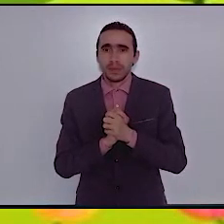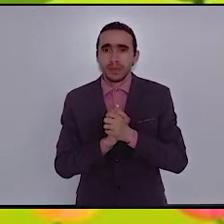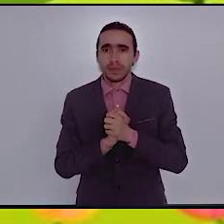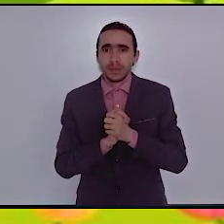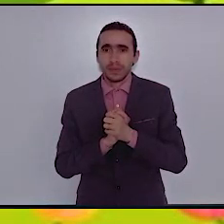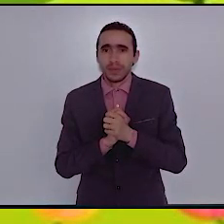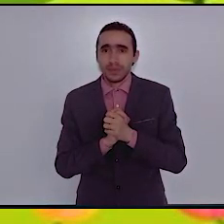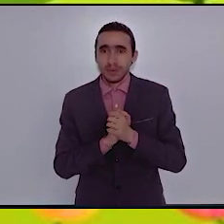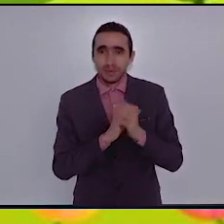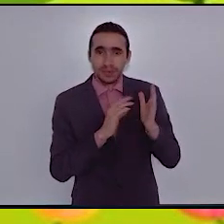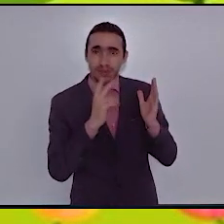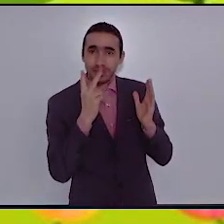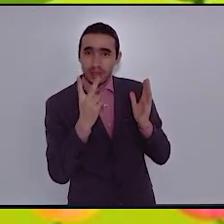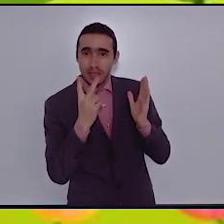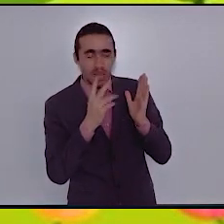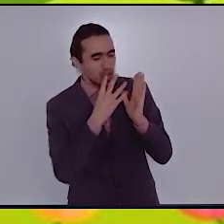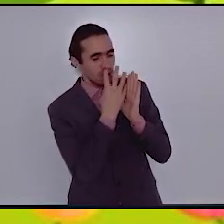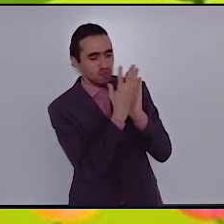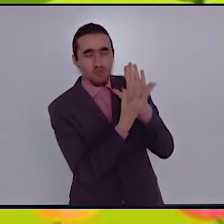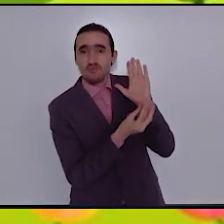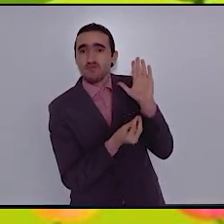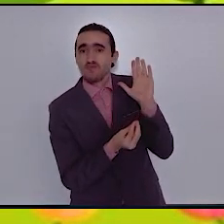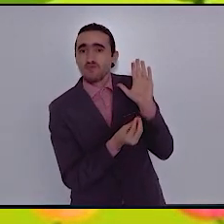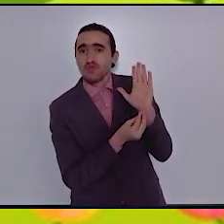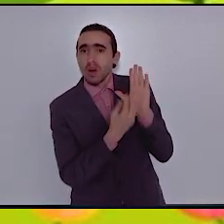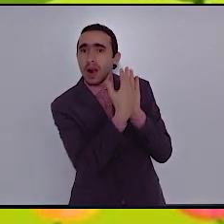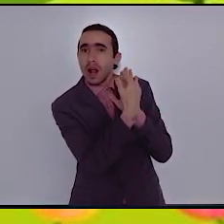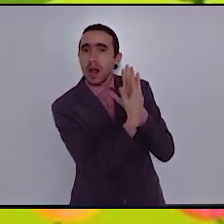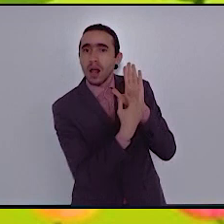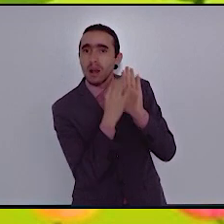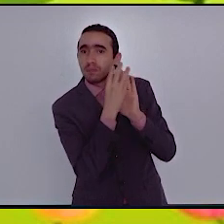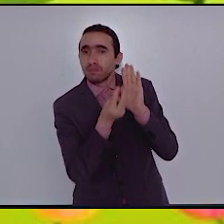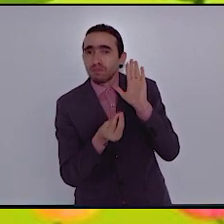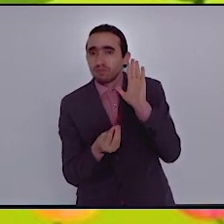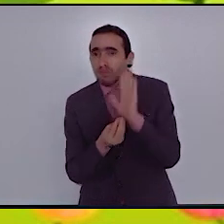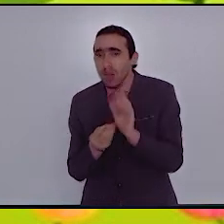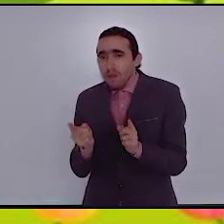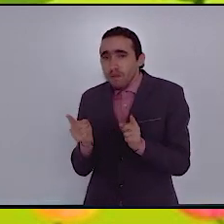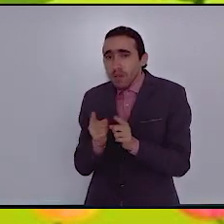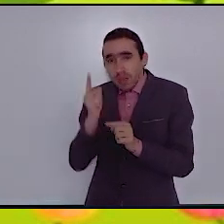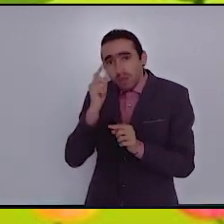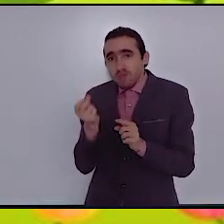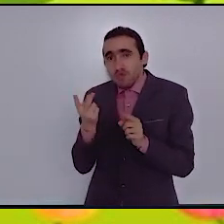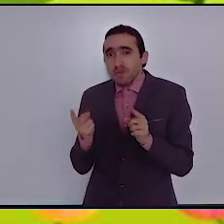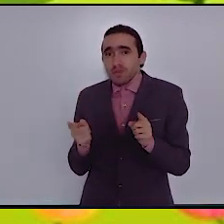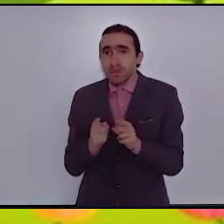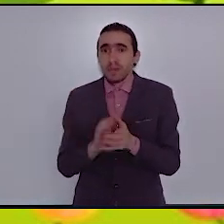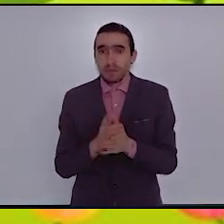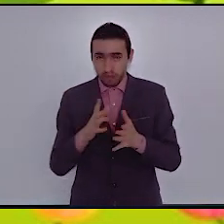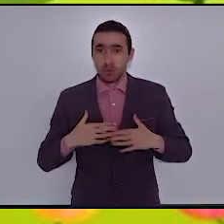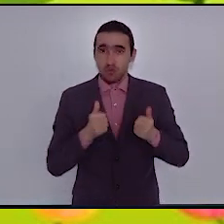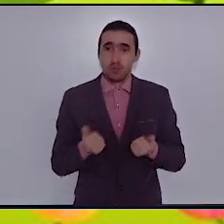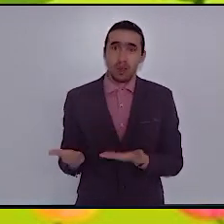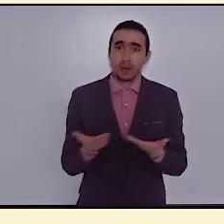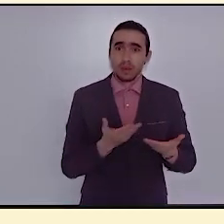واستنتاج المعنى العام للنص استنتاجا صحيحا هل أنتم مستعدون؟ هيا